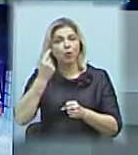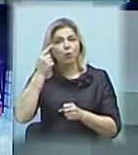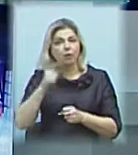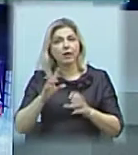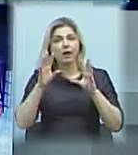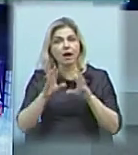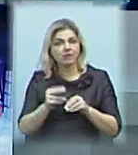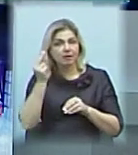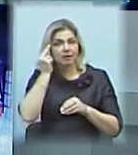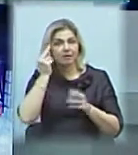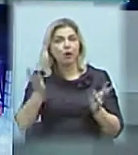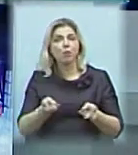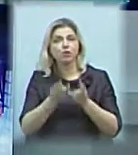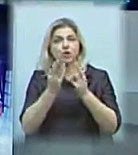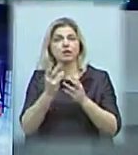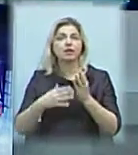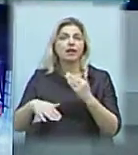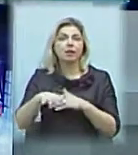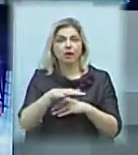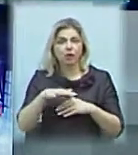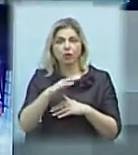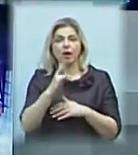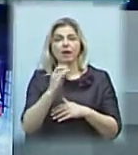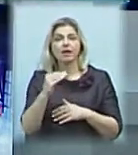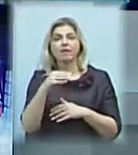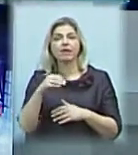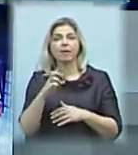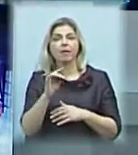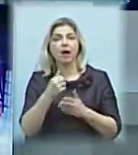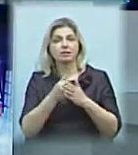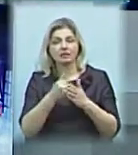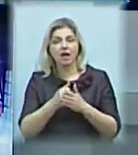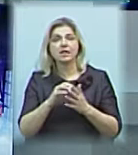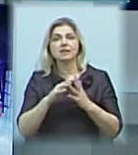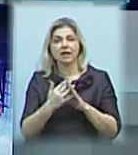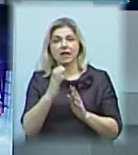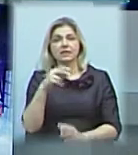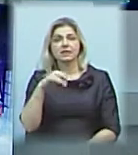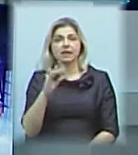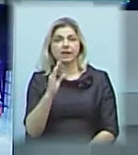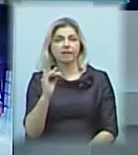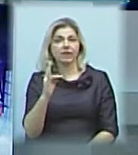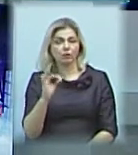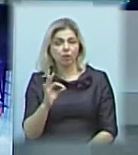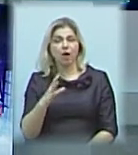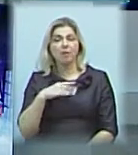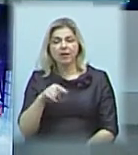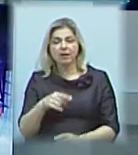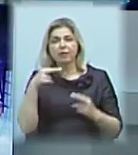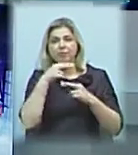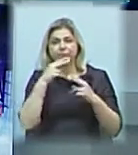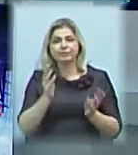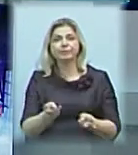осінні умовної пожежі на території нафтобазу у селі Сливане. Небезпеку встановили легкозаймисті і гарючі редини та